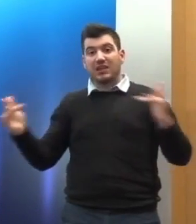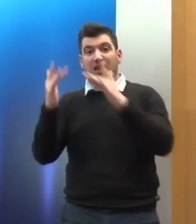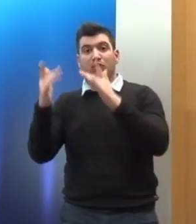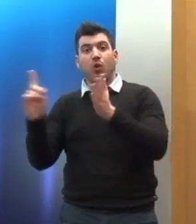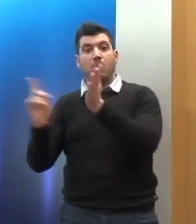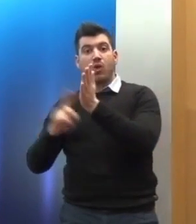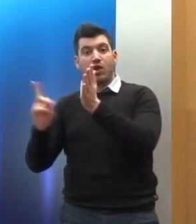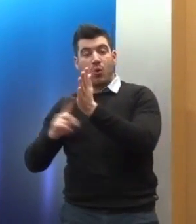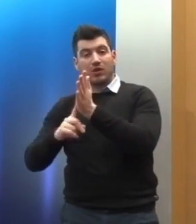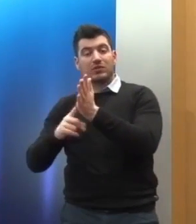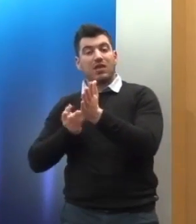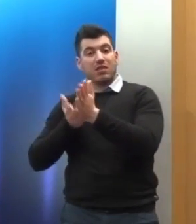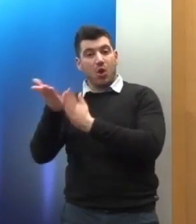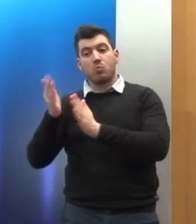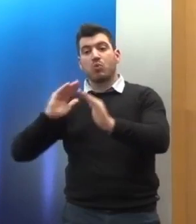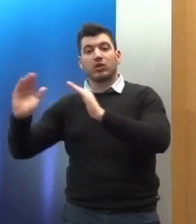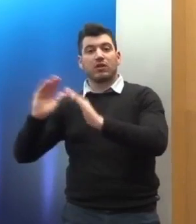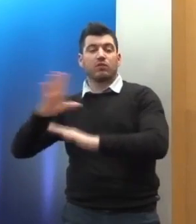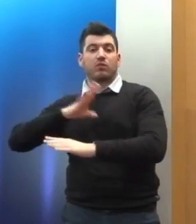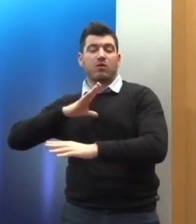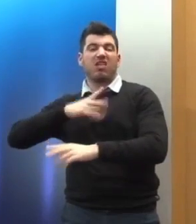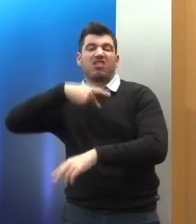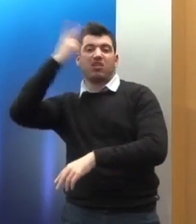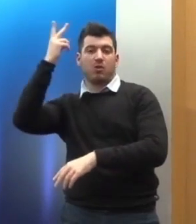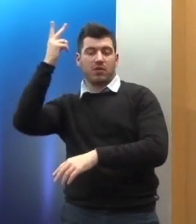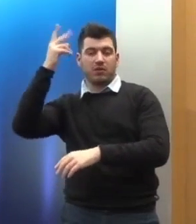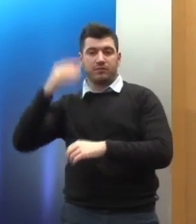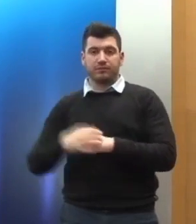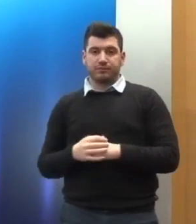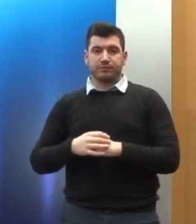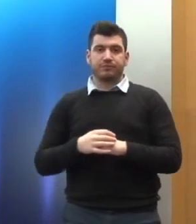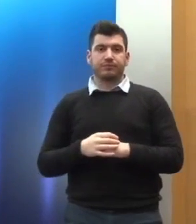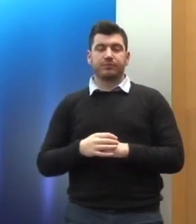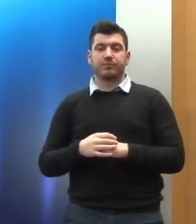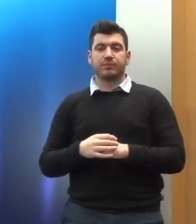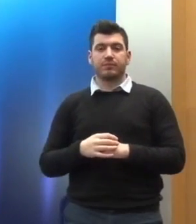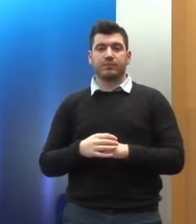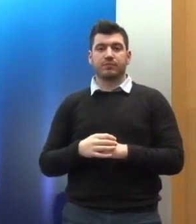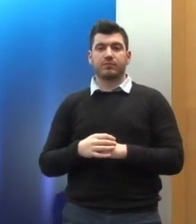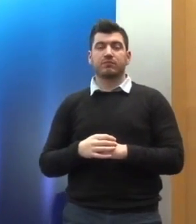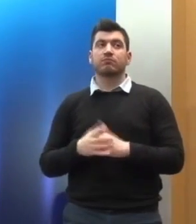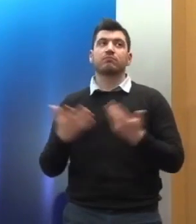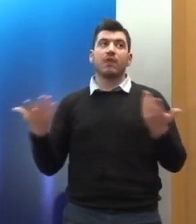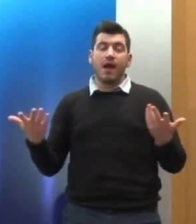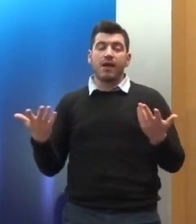προστατεύουν δικαιώματα. Με οποιοδήποτε κανόνα δικαίου. Είναι αλυθές άρα